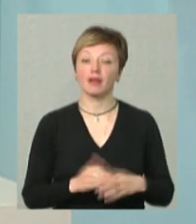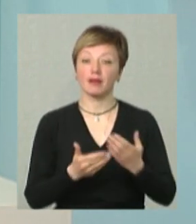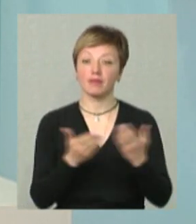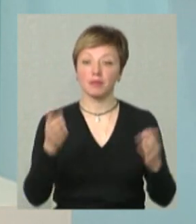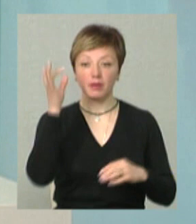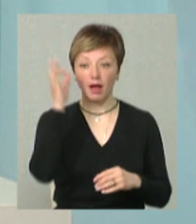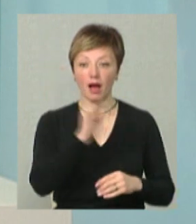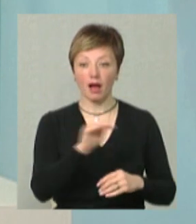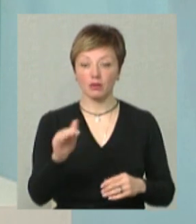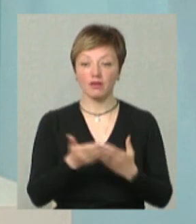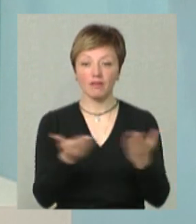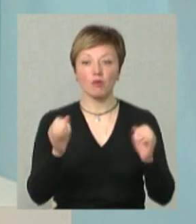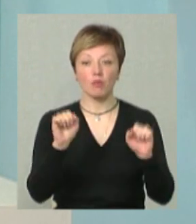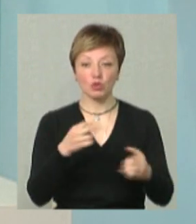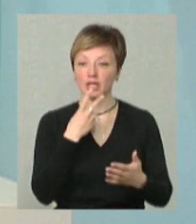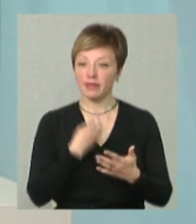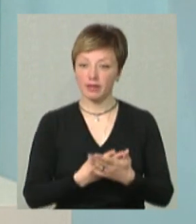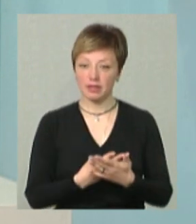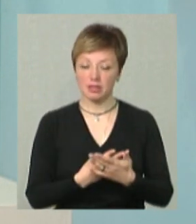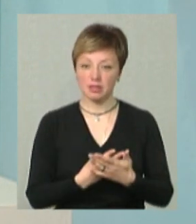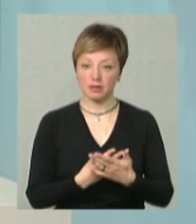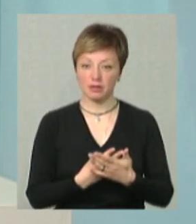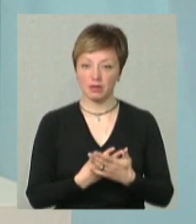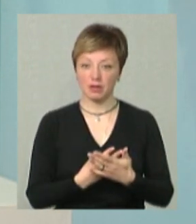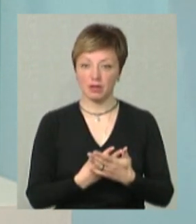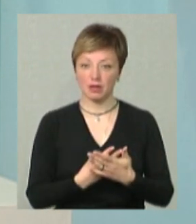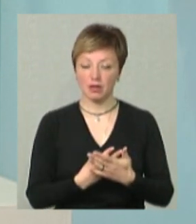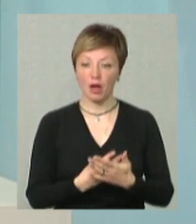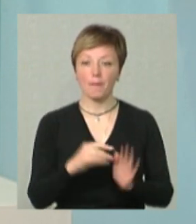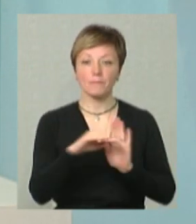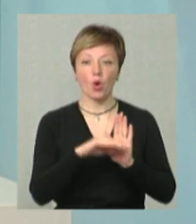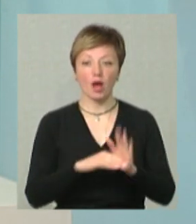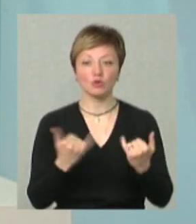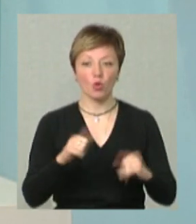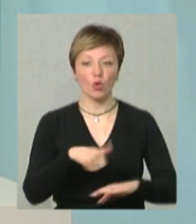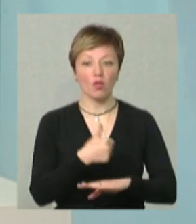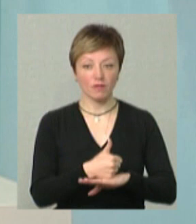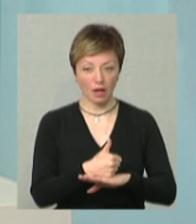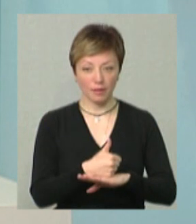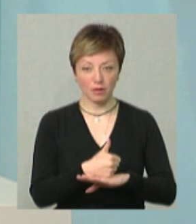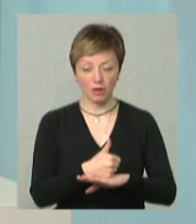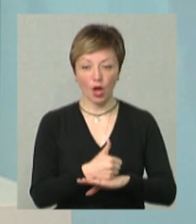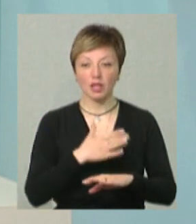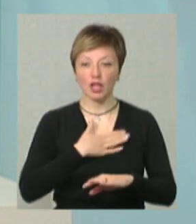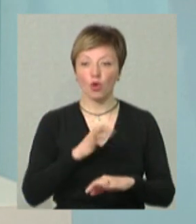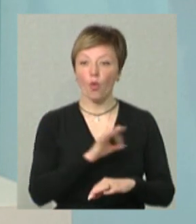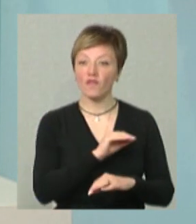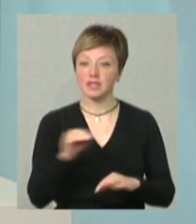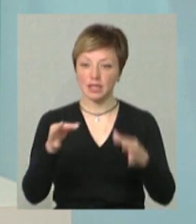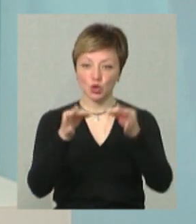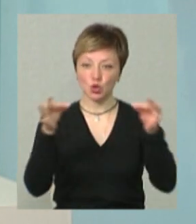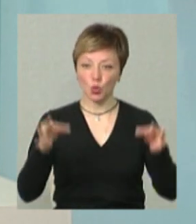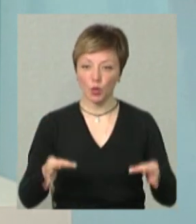вам, що ви можете дивитися програму «Сьогодні головне» на нашій офіційній